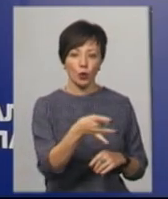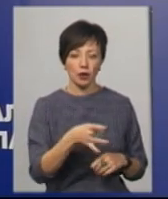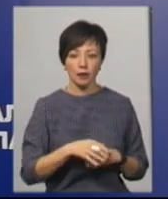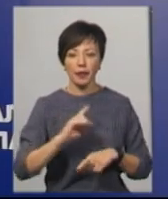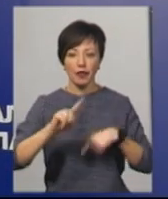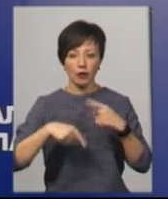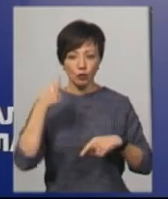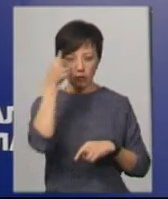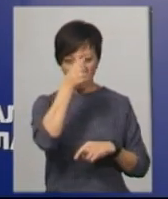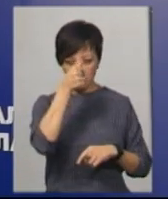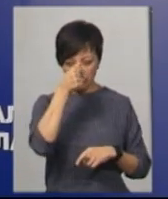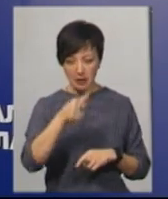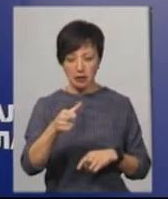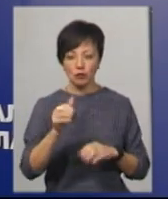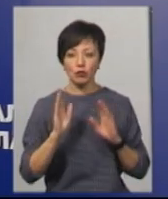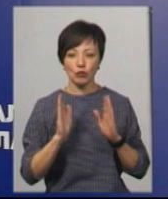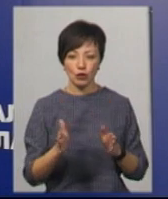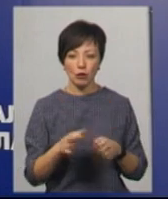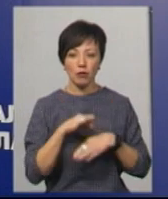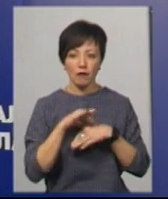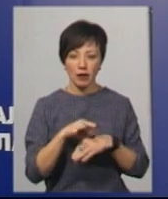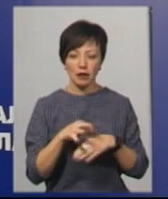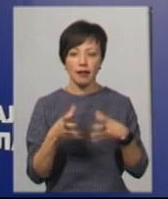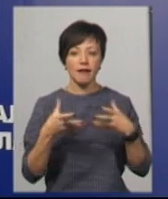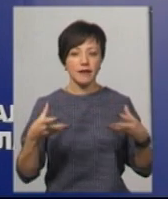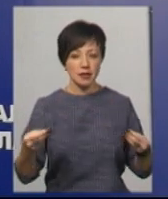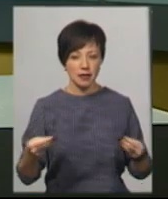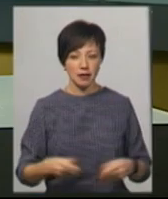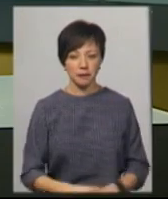Наступний місячник буде проведено навесні.